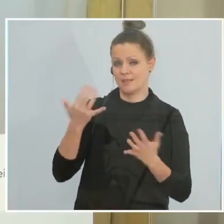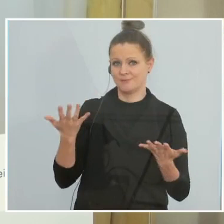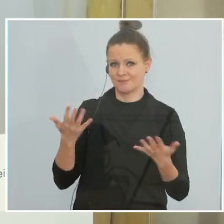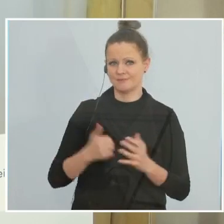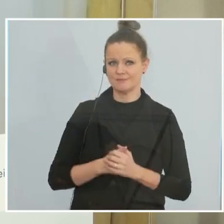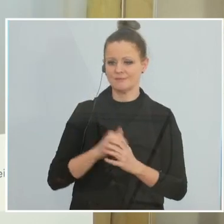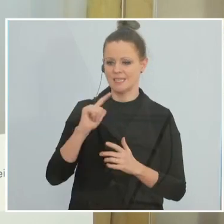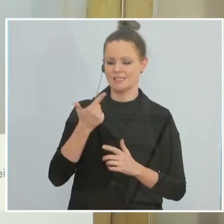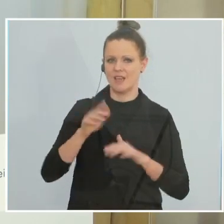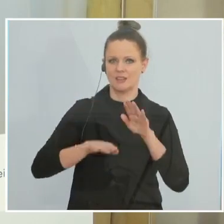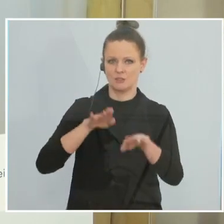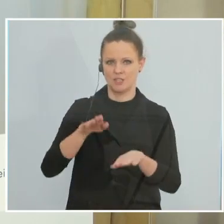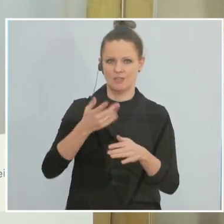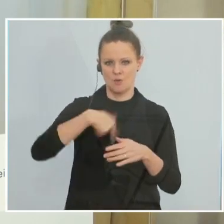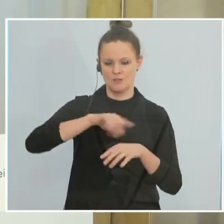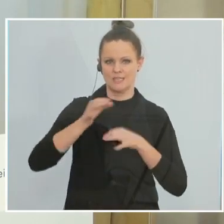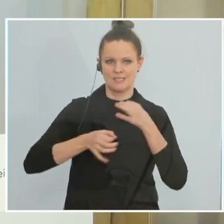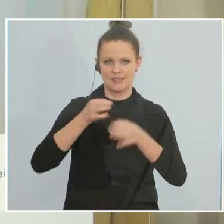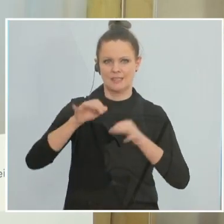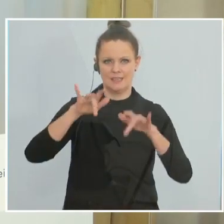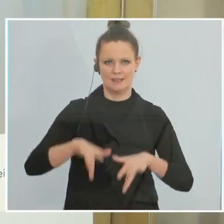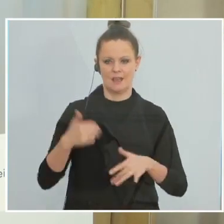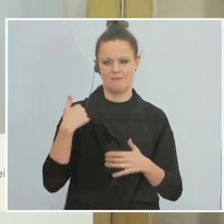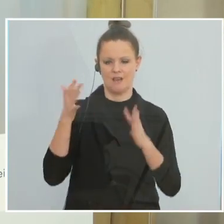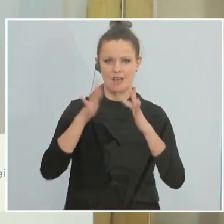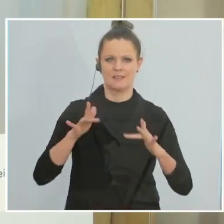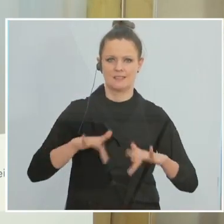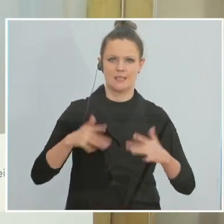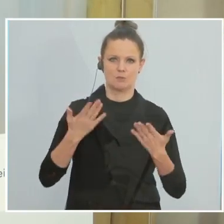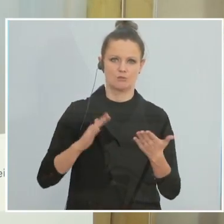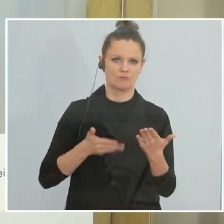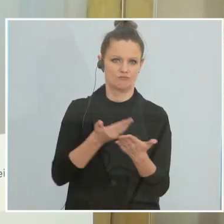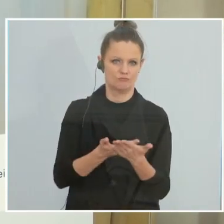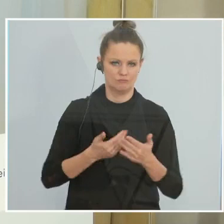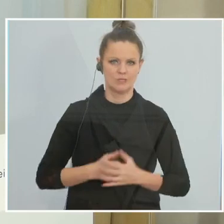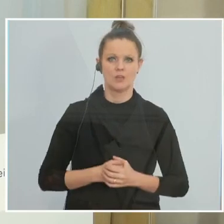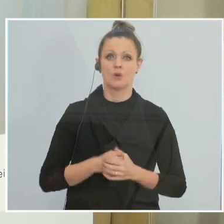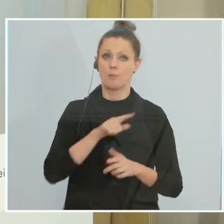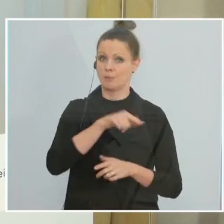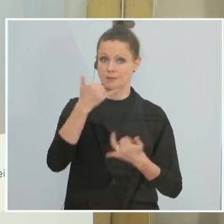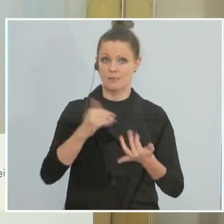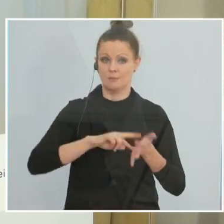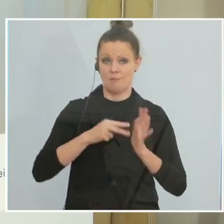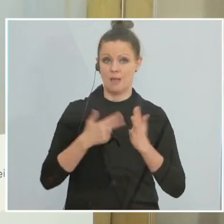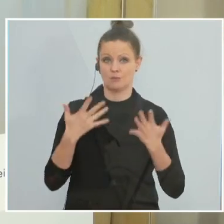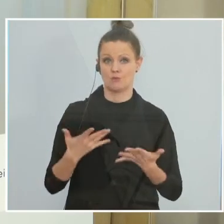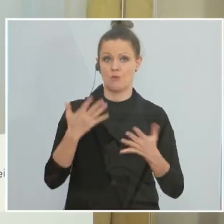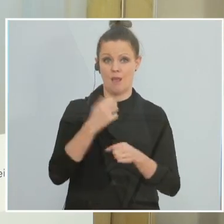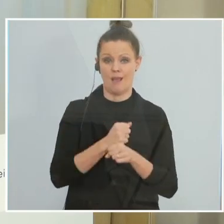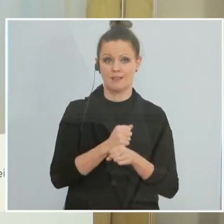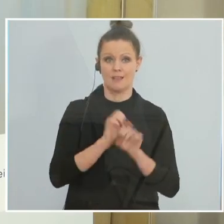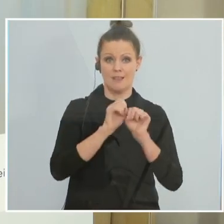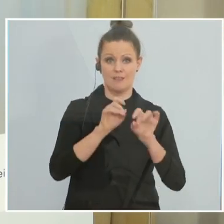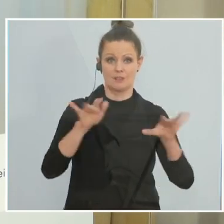ja der zweite Schritt in unserer Strategie, die wir im Dezember vorgelegt haben und die nach wie vor unser Plan ist. Nämlich erstens die